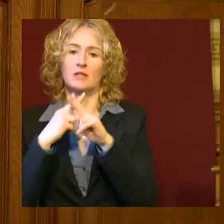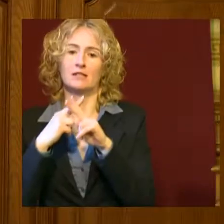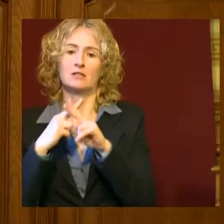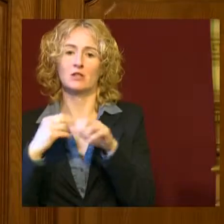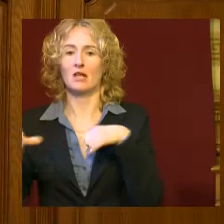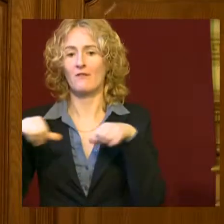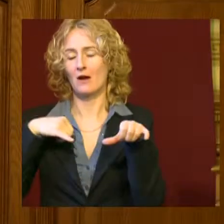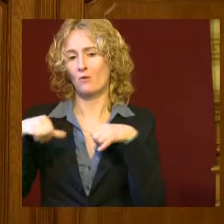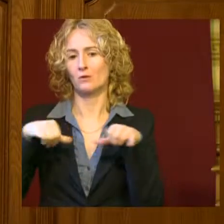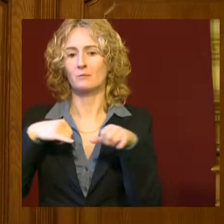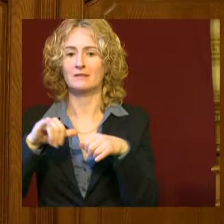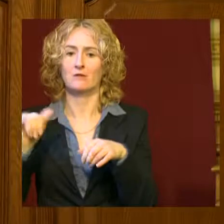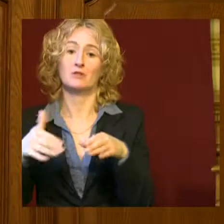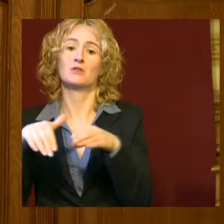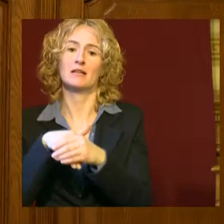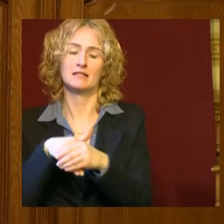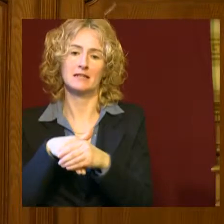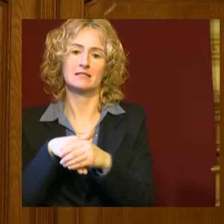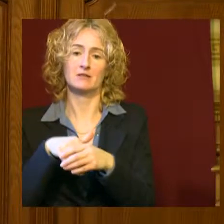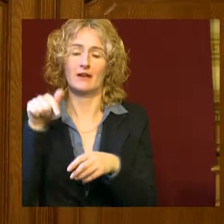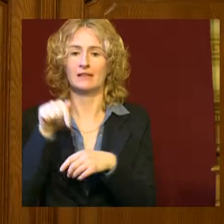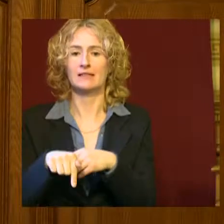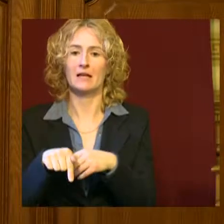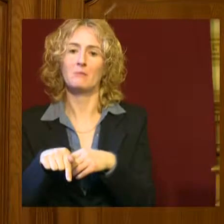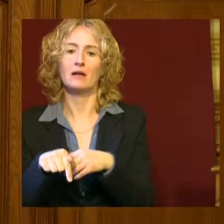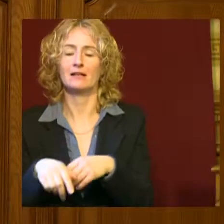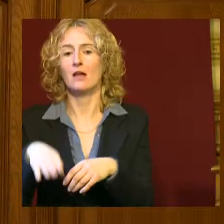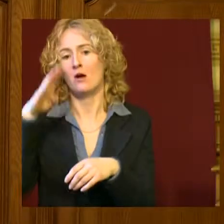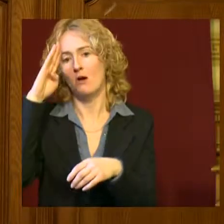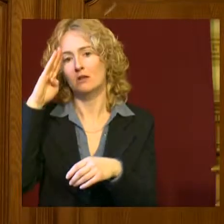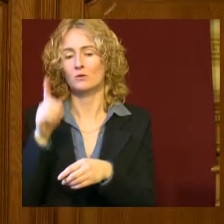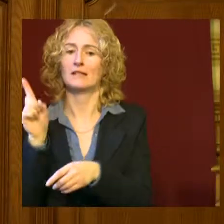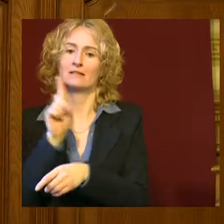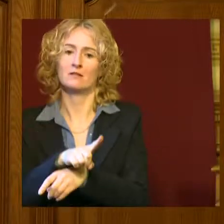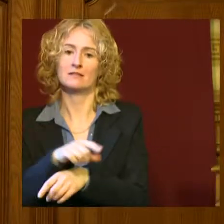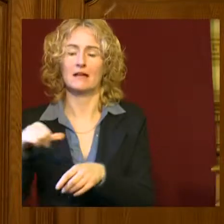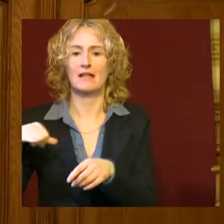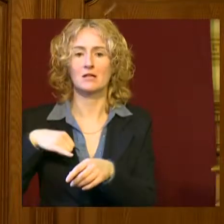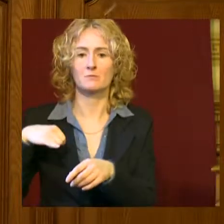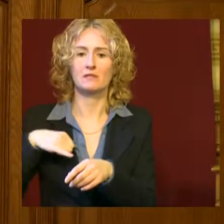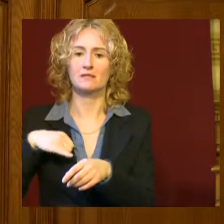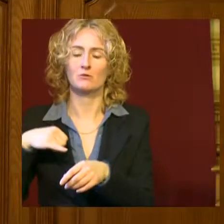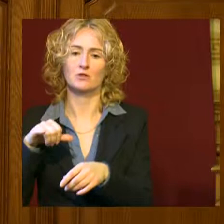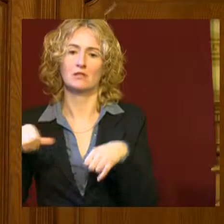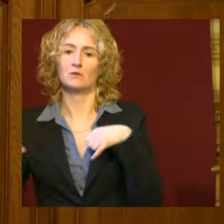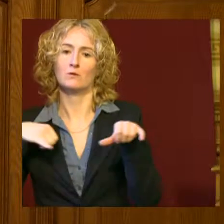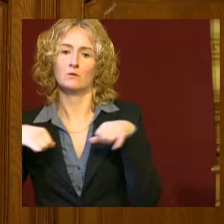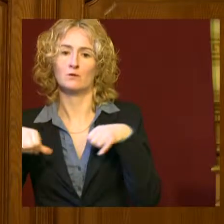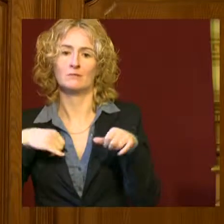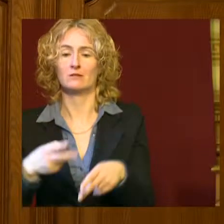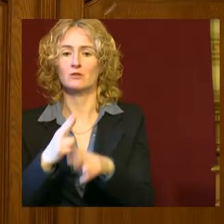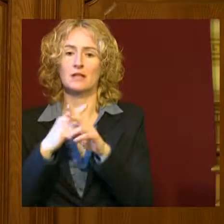A város polgármestere Almás István ismertette a tegnapi állásfoglalás részleteit, amely szerint a kvóta jogtalan és